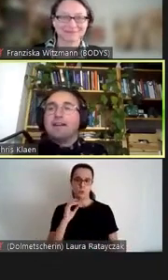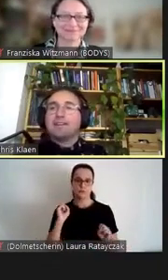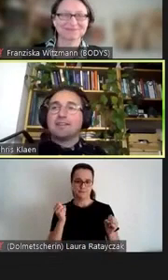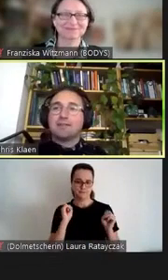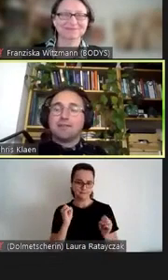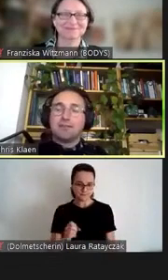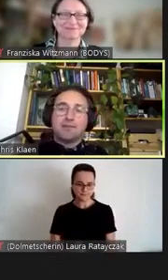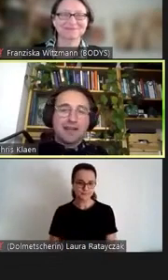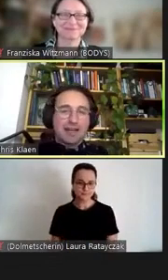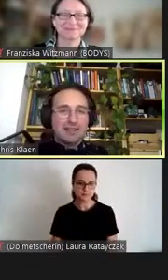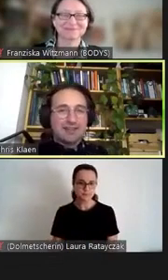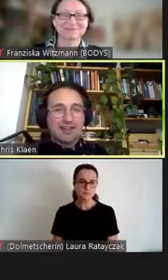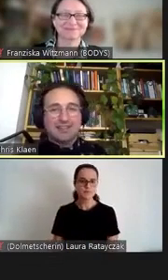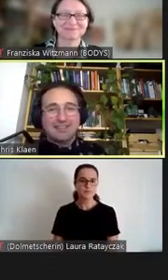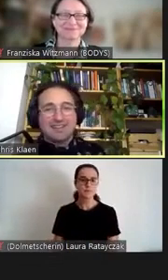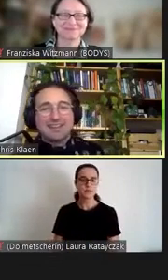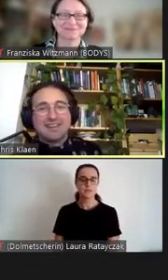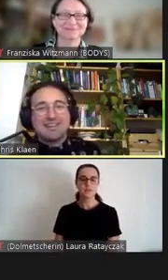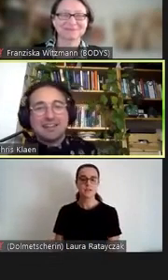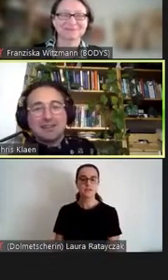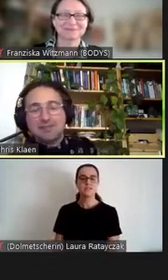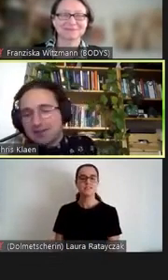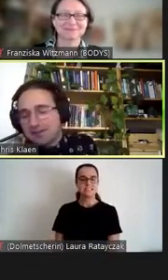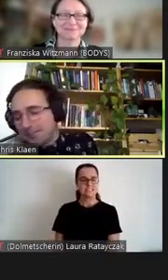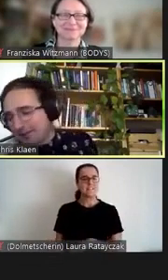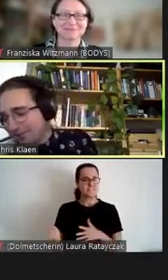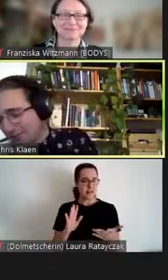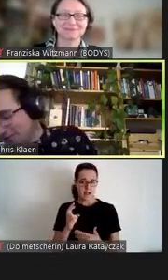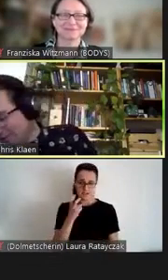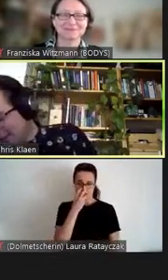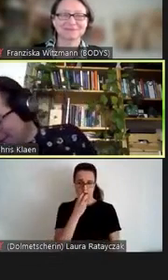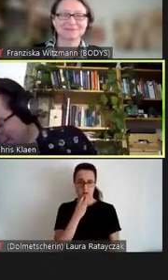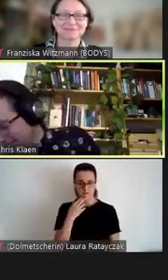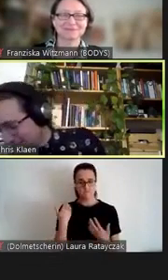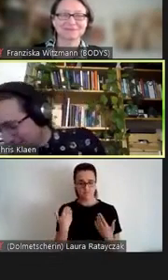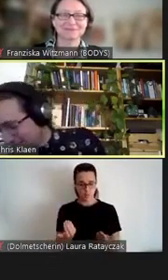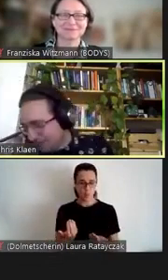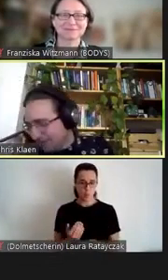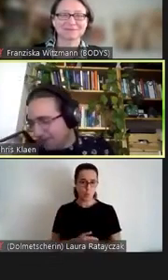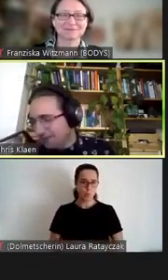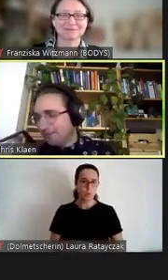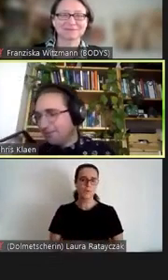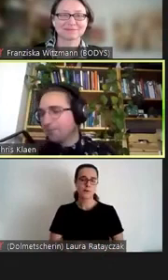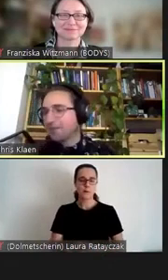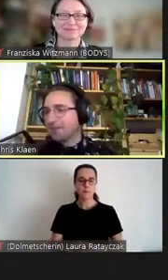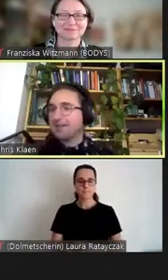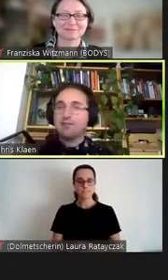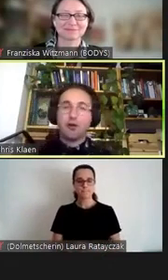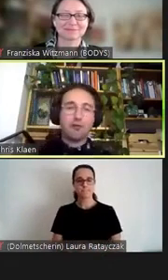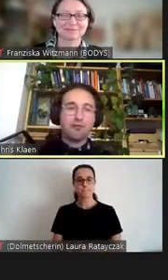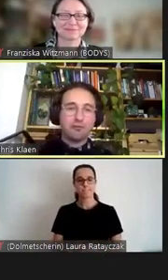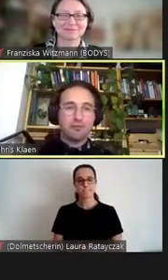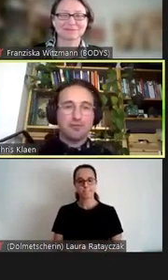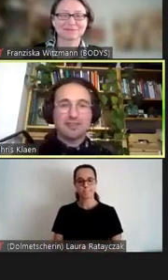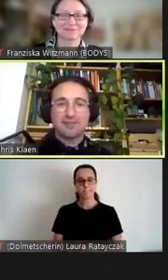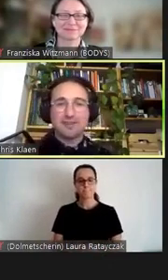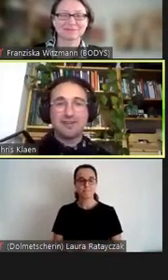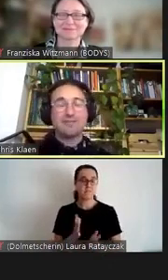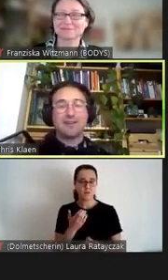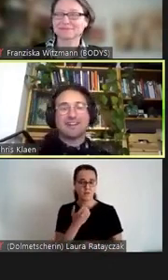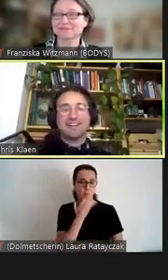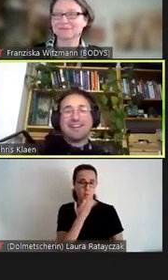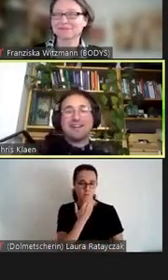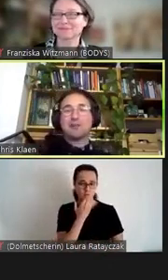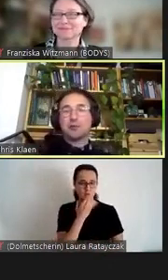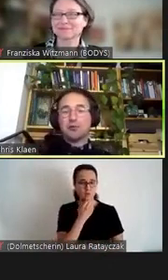Das ist vielleicht ein naiver, möchten manche sagen, ein naiver Hoffnung, dass